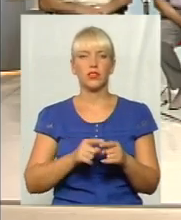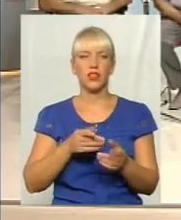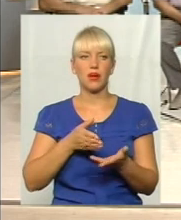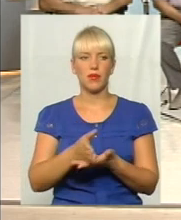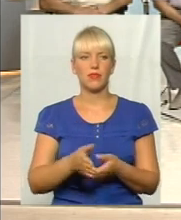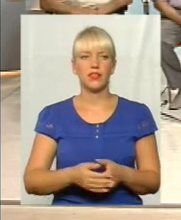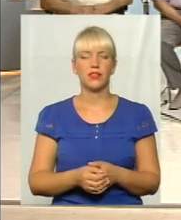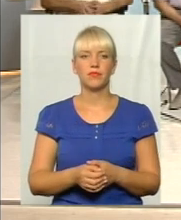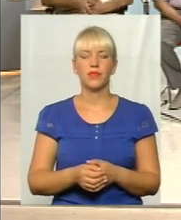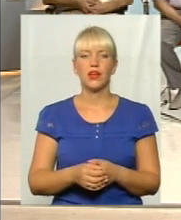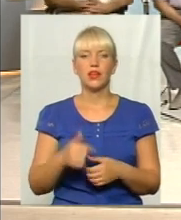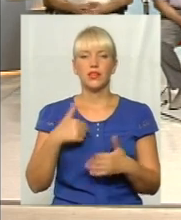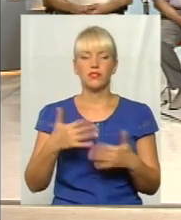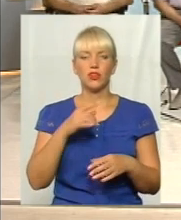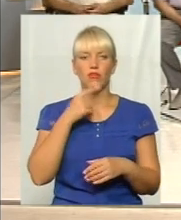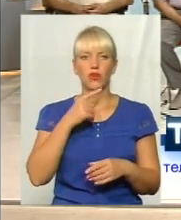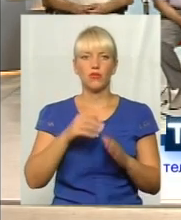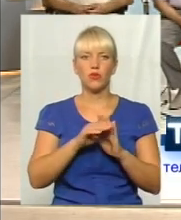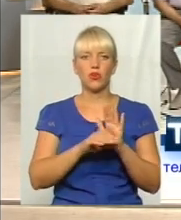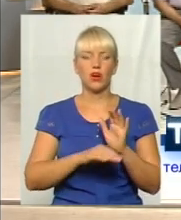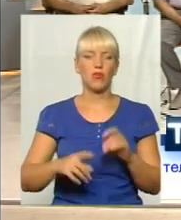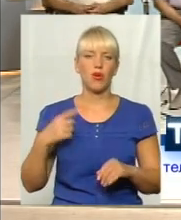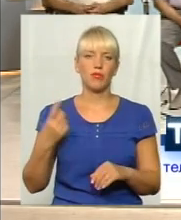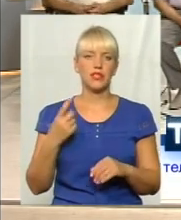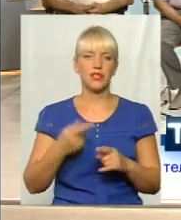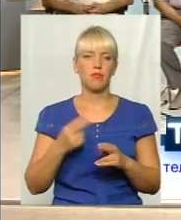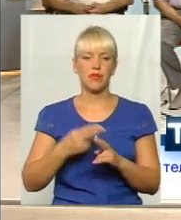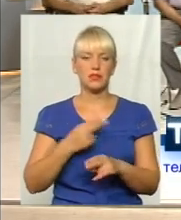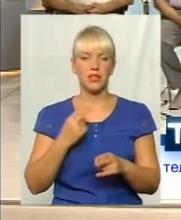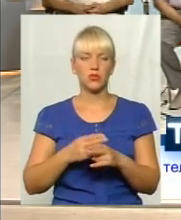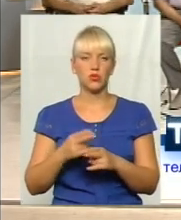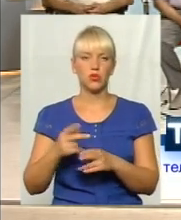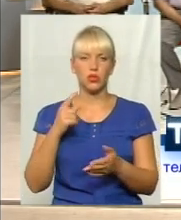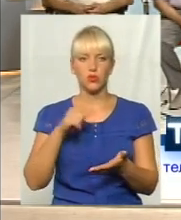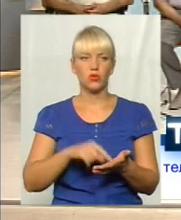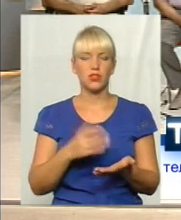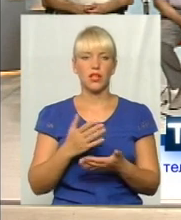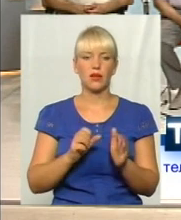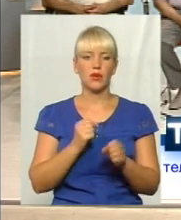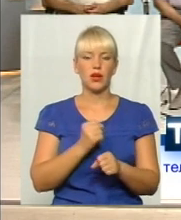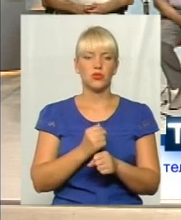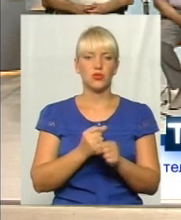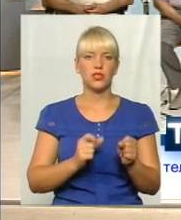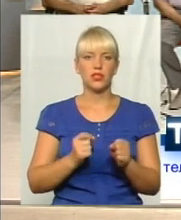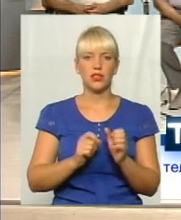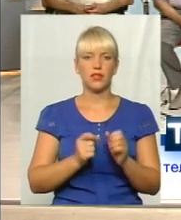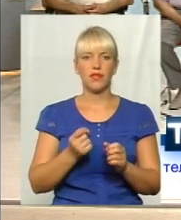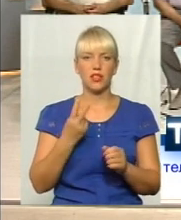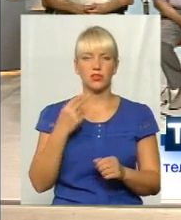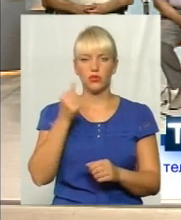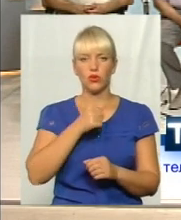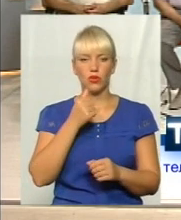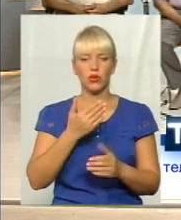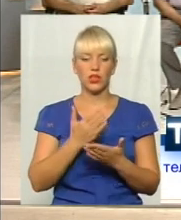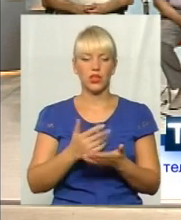Ну, от я вже заговорив, програма, обласна програма безперешкодного доступу, яка є з 12-го року, відповідні програми є в кожних районах